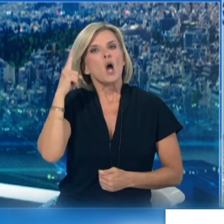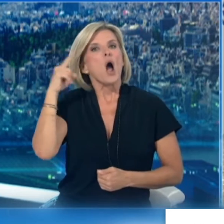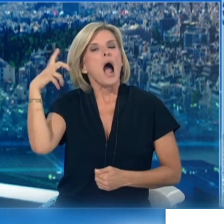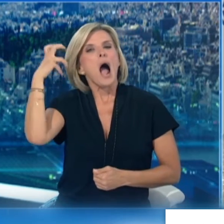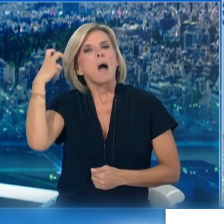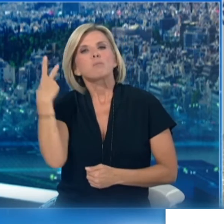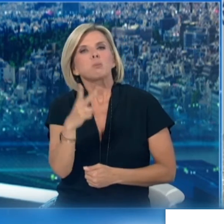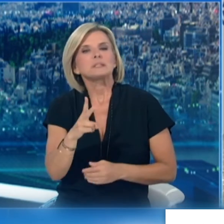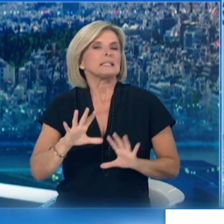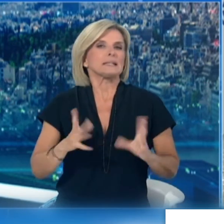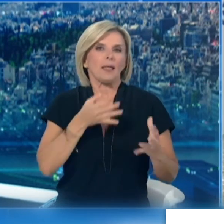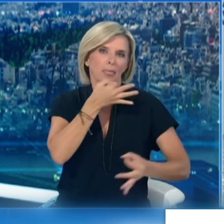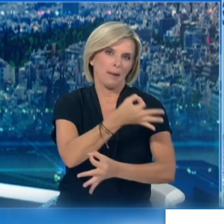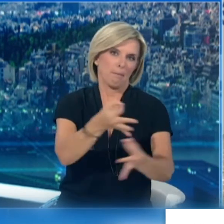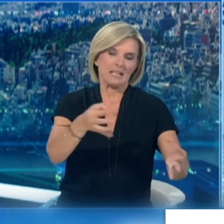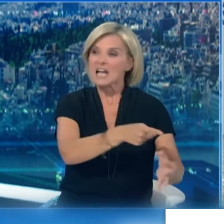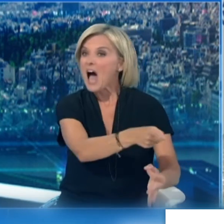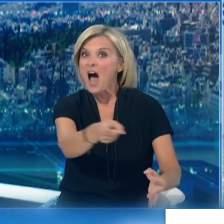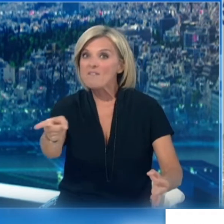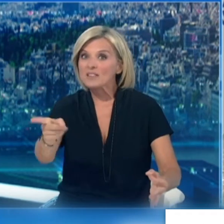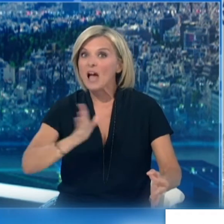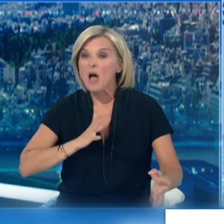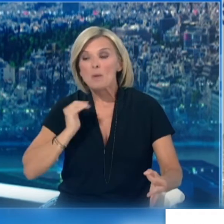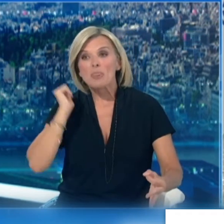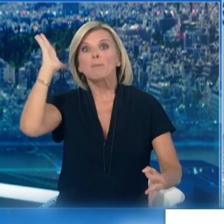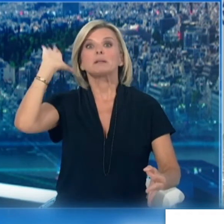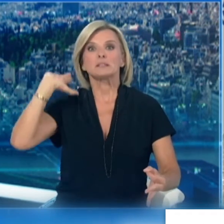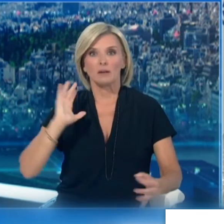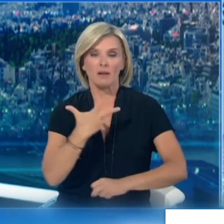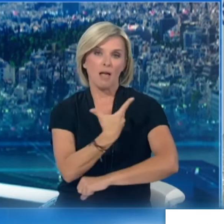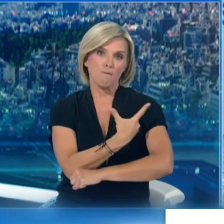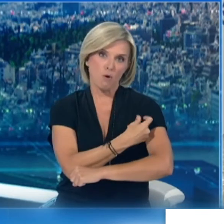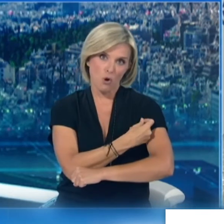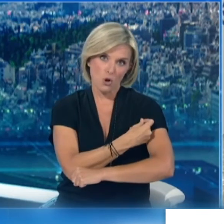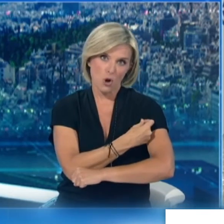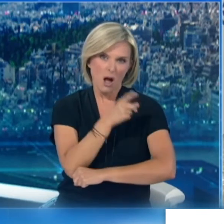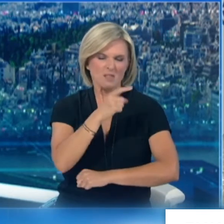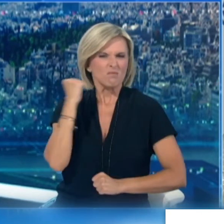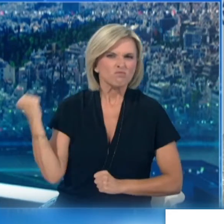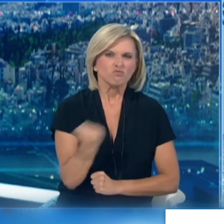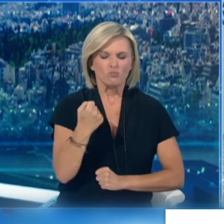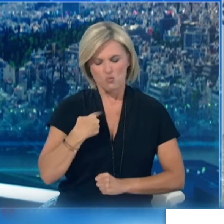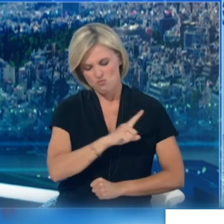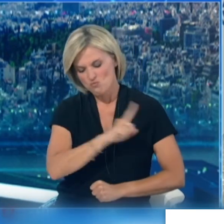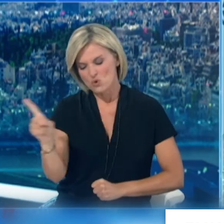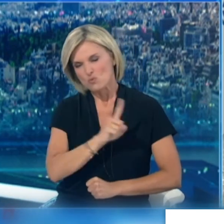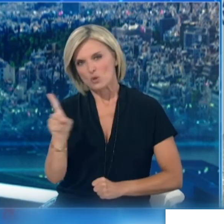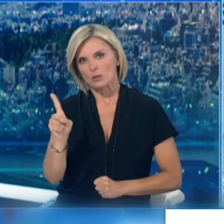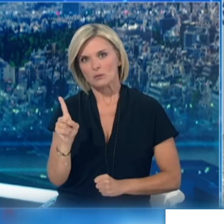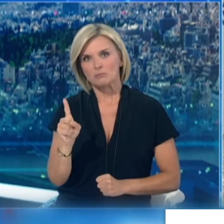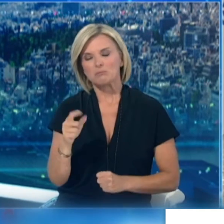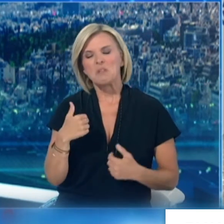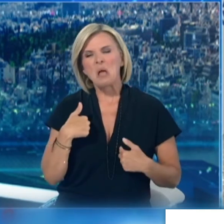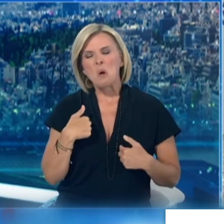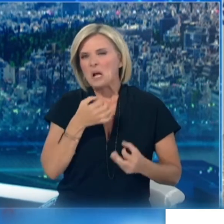αντιβολιαστές Μιλάμε για αντιβολιαστές και όχι διστακτικούς Δεν θα έλεγα τίποτε